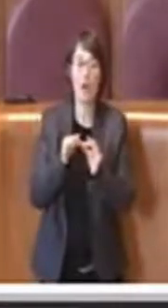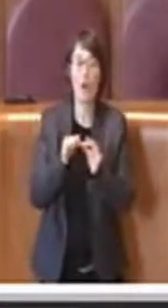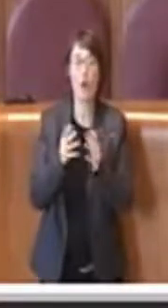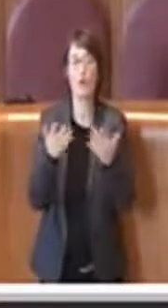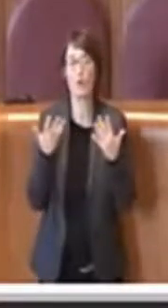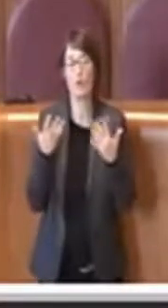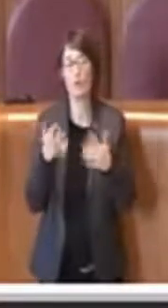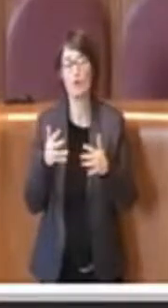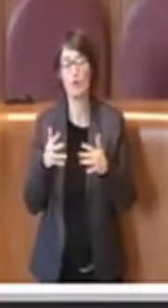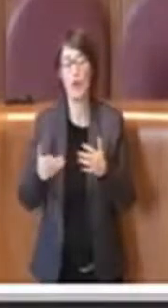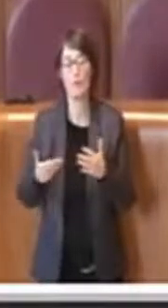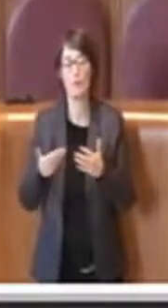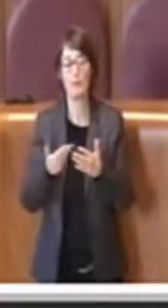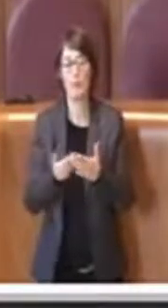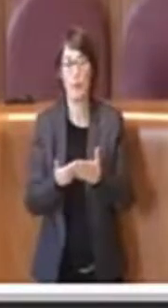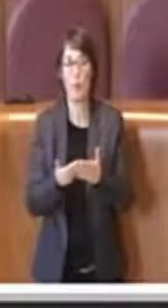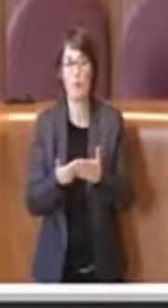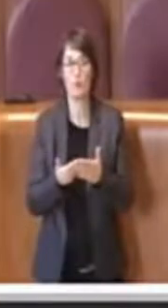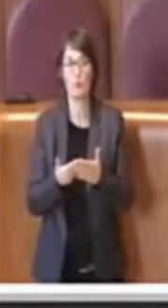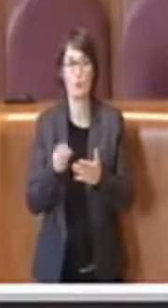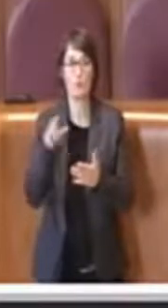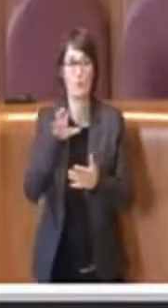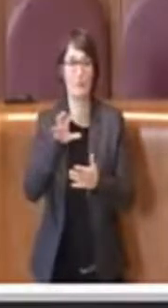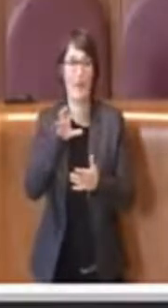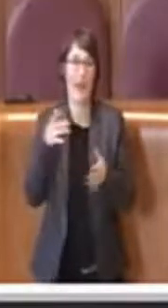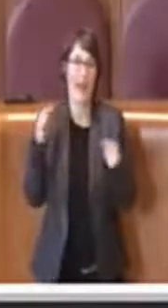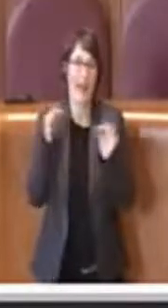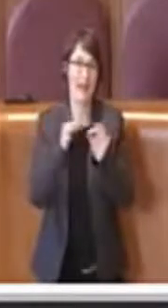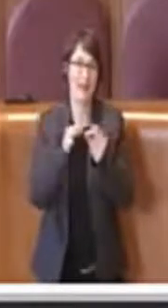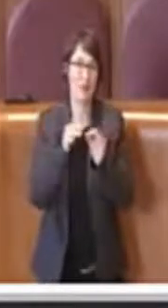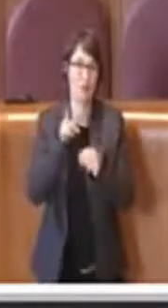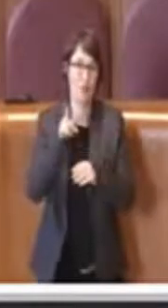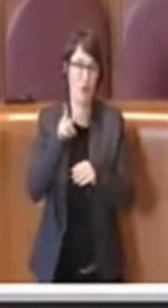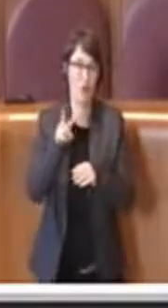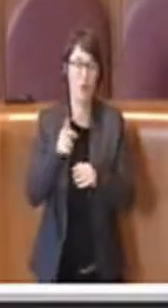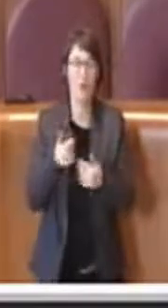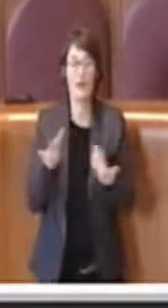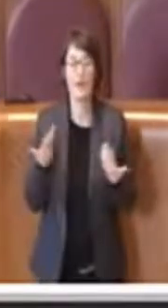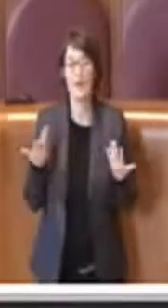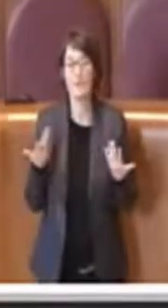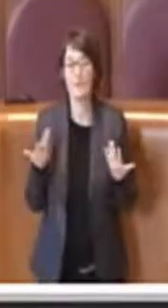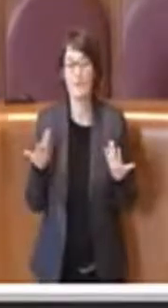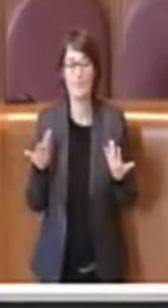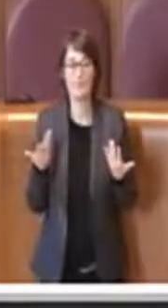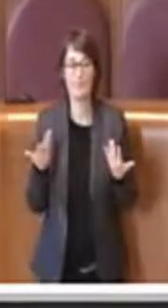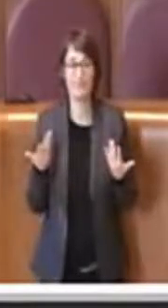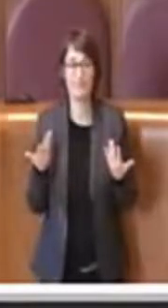con la Regione. Ed è il tema che va oltre il